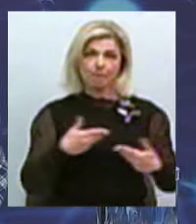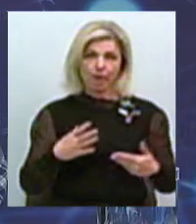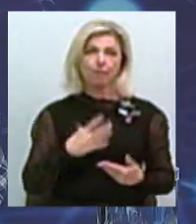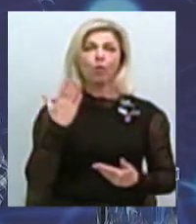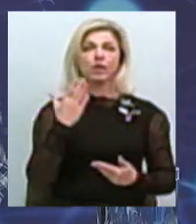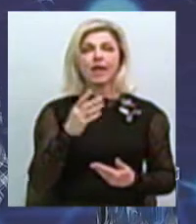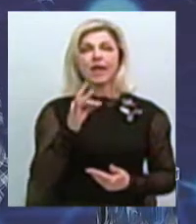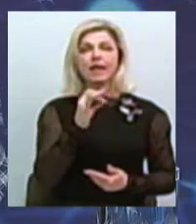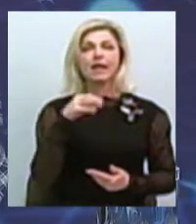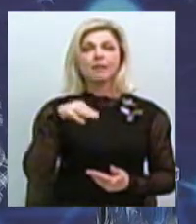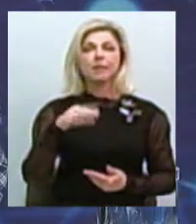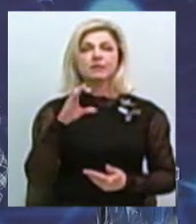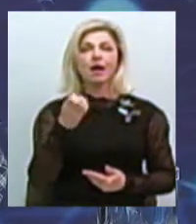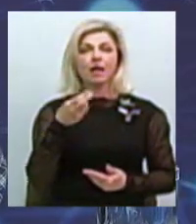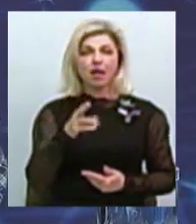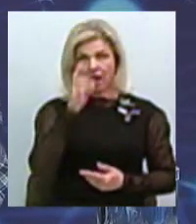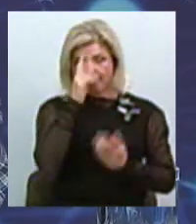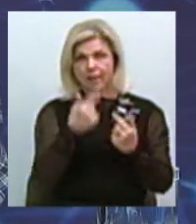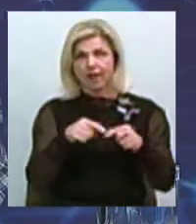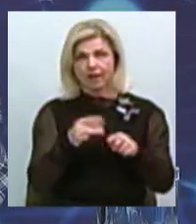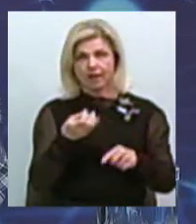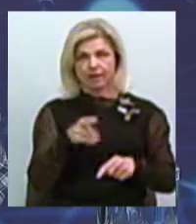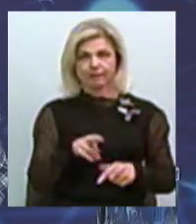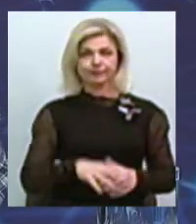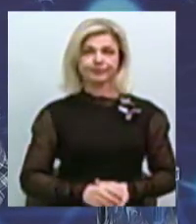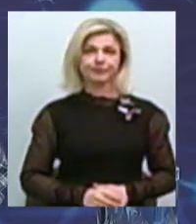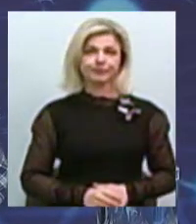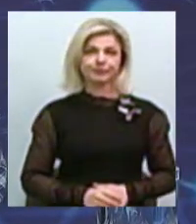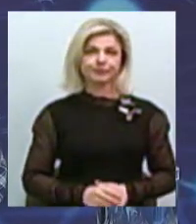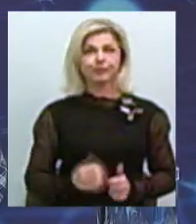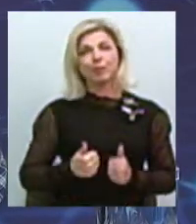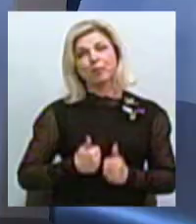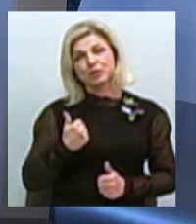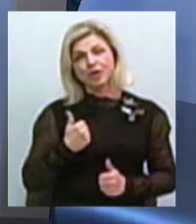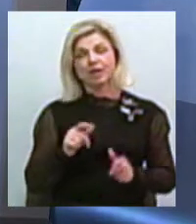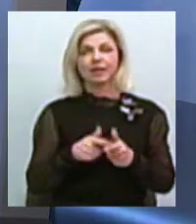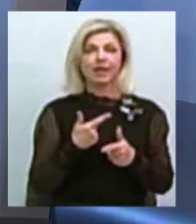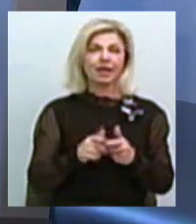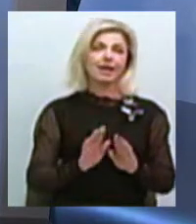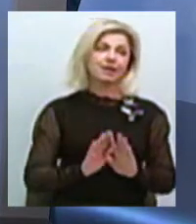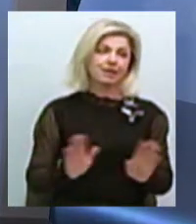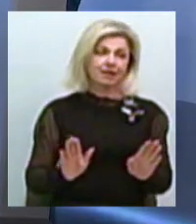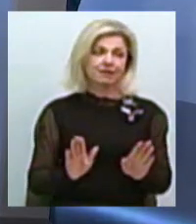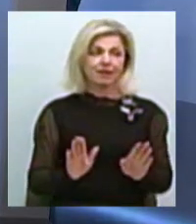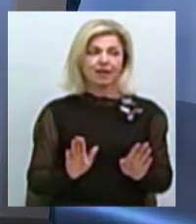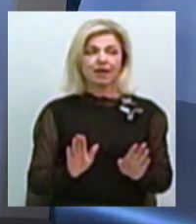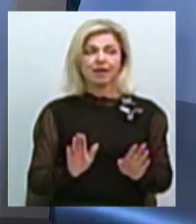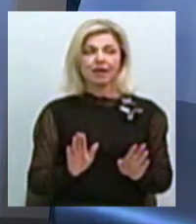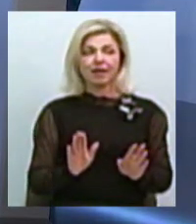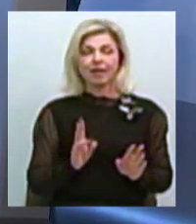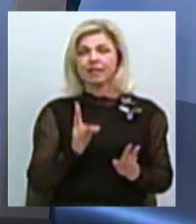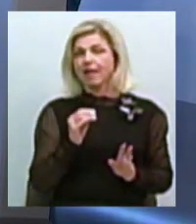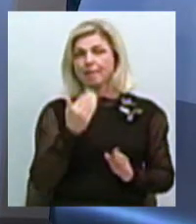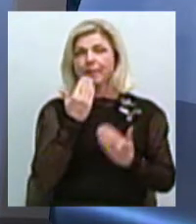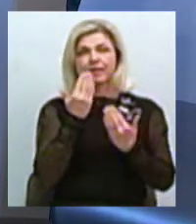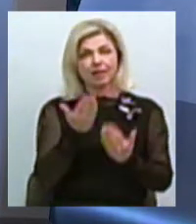імперією, а у вас ще були ліси. Ну пишатися чи не пишатися, звісно, це рішення кожного, але не питали